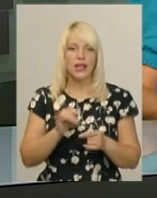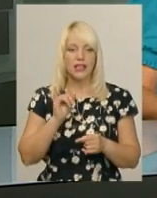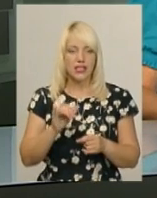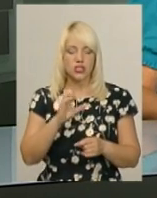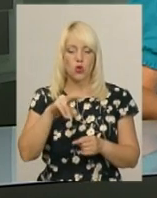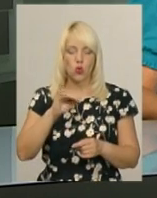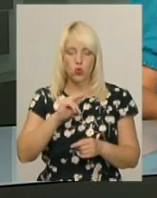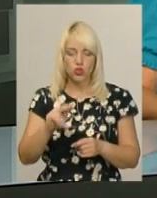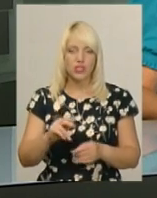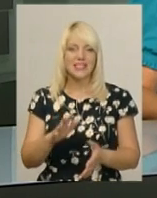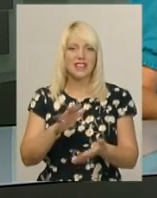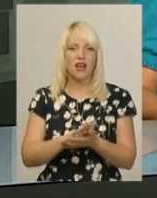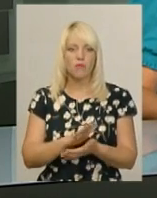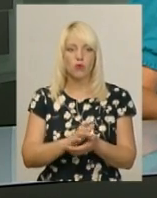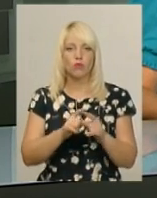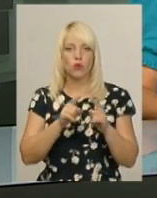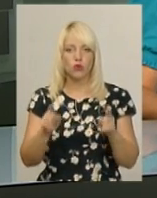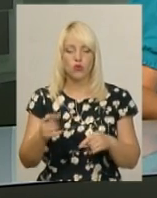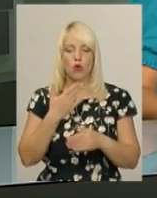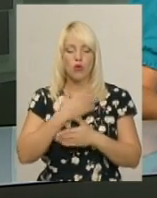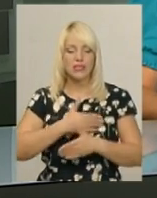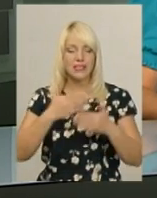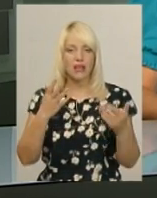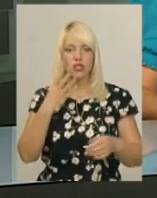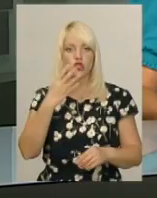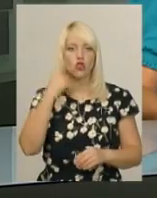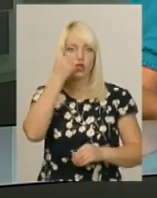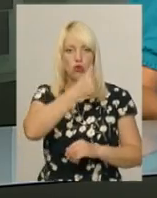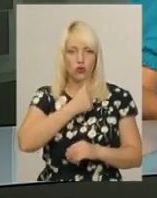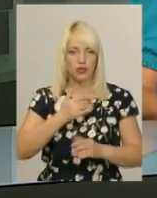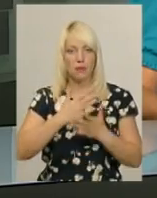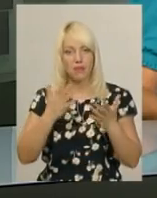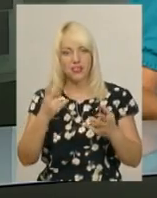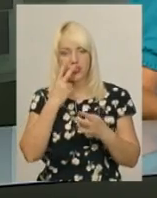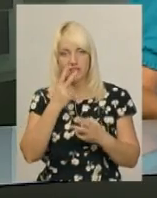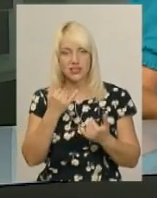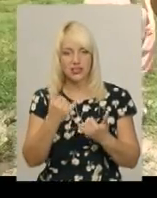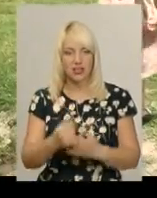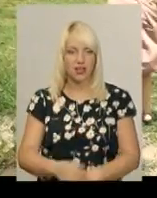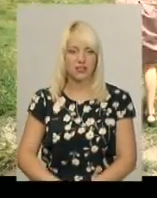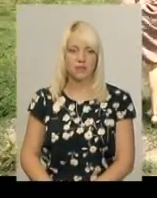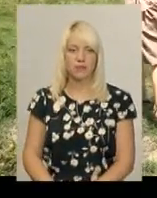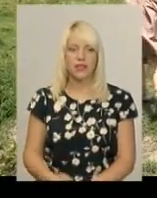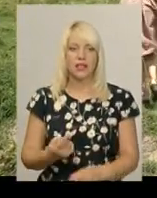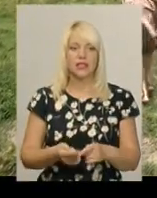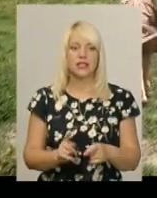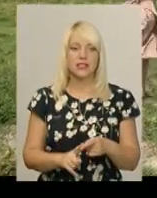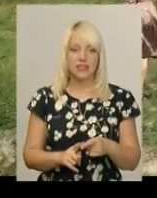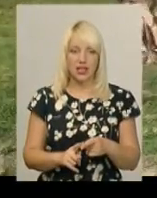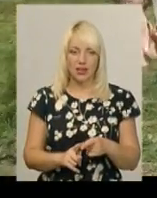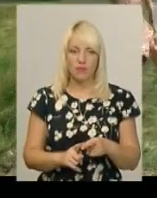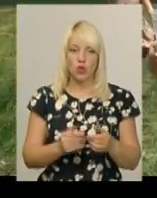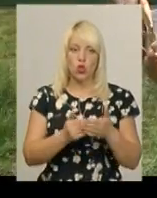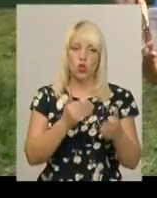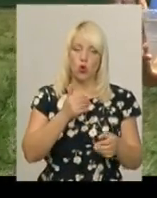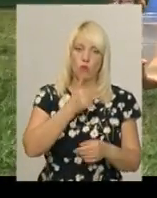Случ забруднюють впродовж останніх чотирьох років. Більше дивіться в сюжеті Дарини Денисенко. Це до труби річкова